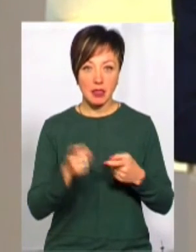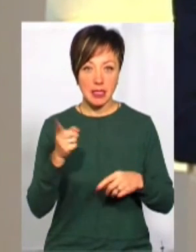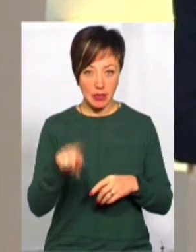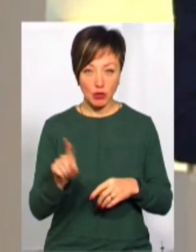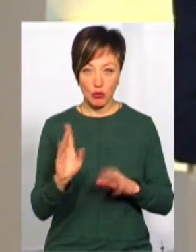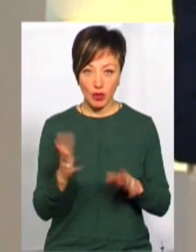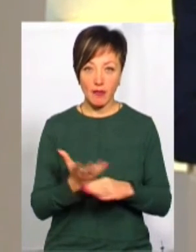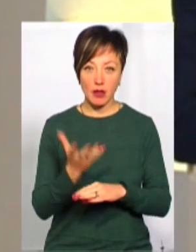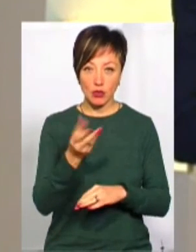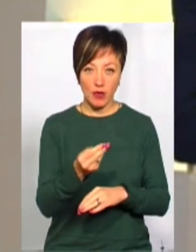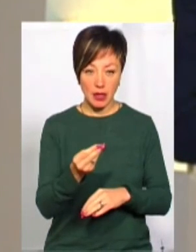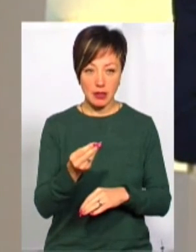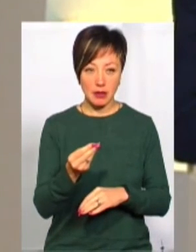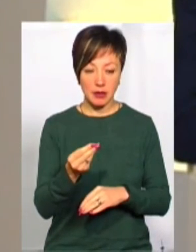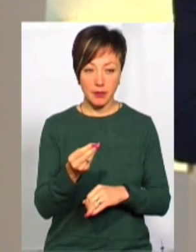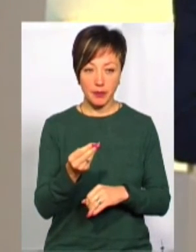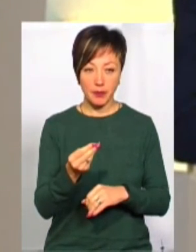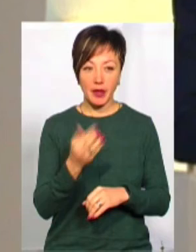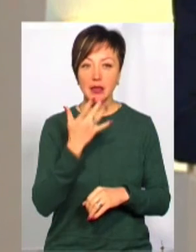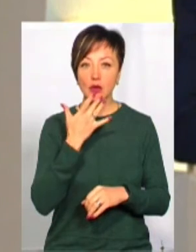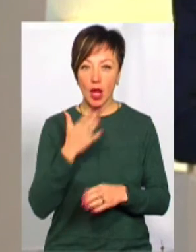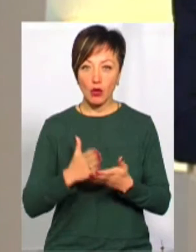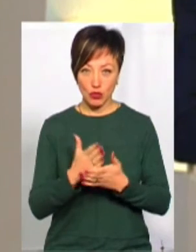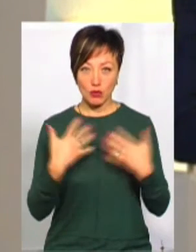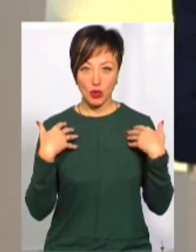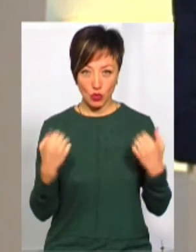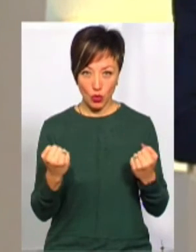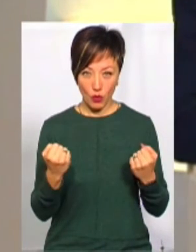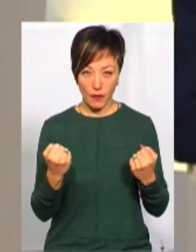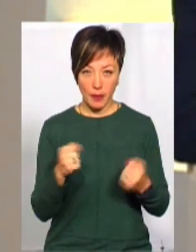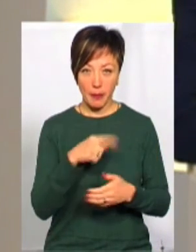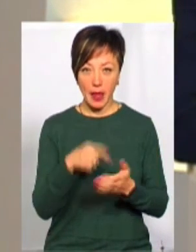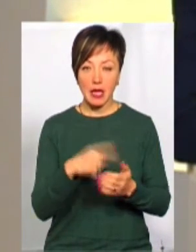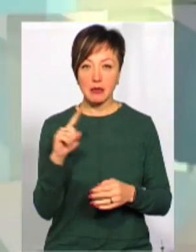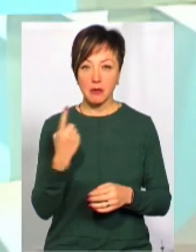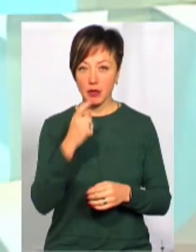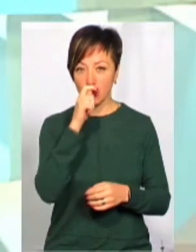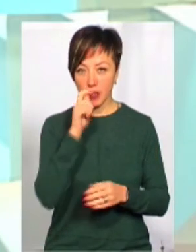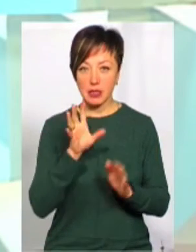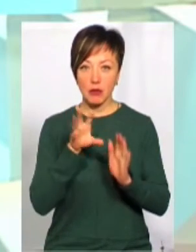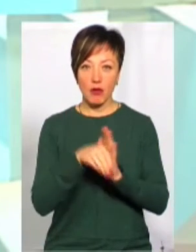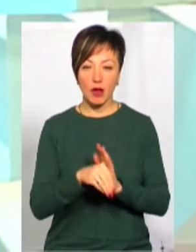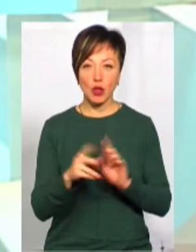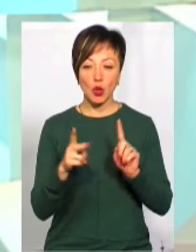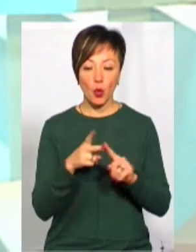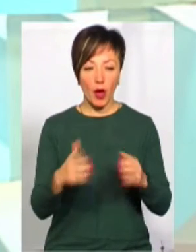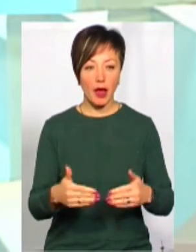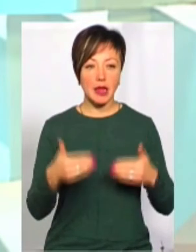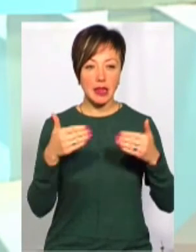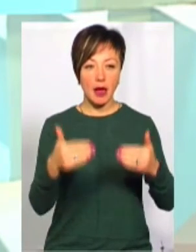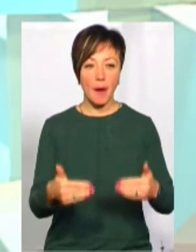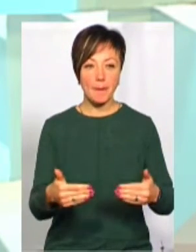що буде фінансування з Національної служби здоров'я. З 1 квітня запроваджується другий етап реформи